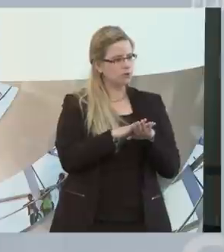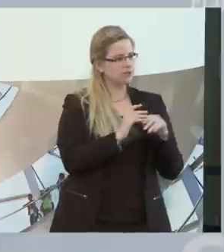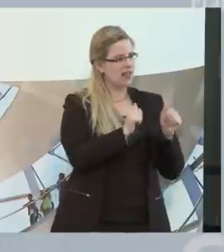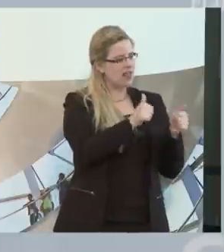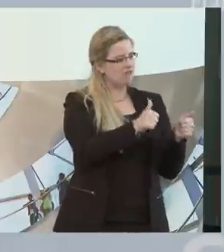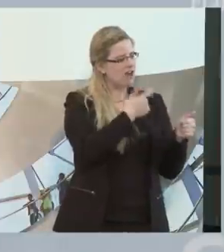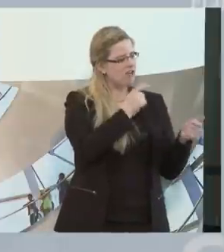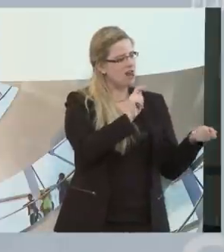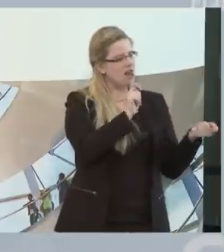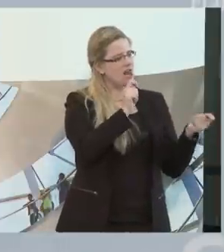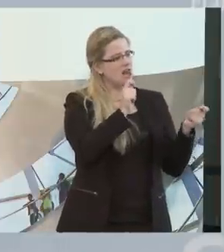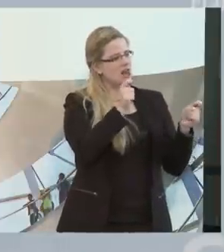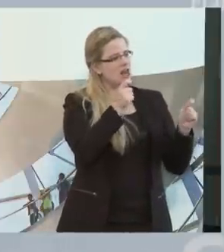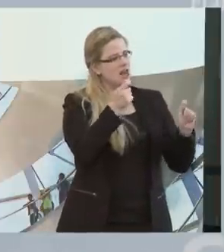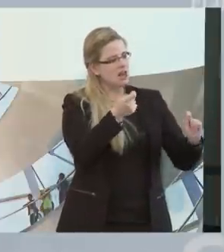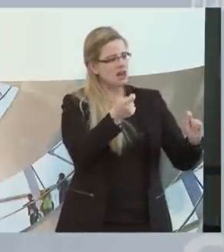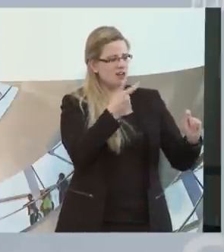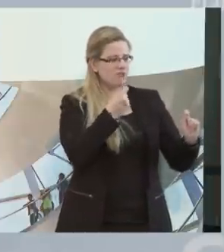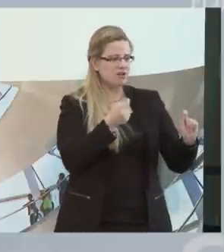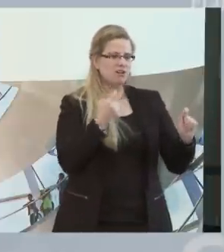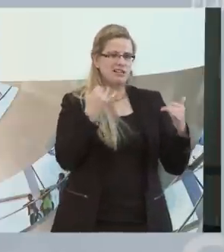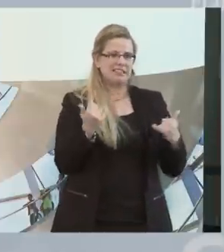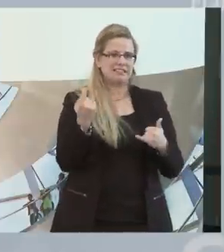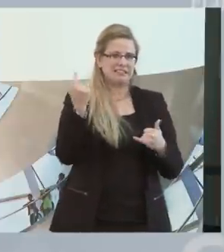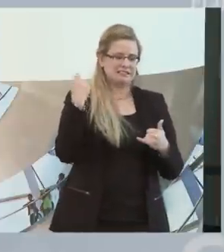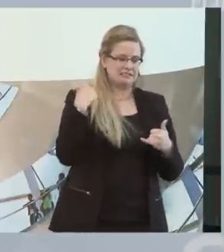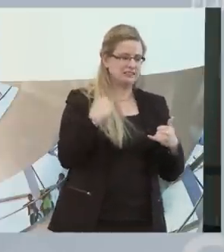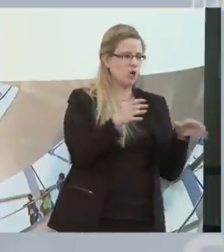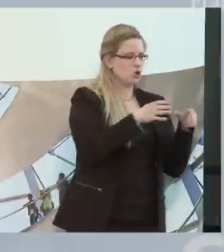Die Frage, dass man jetzt abgekoppelt hat, kann man werten, wie man will.